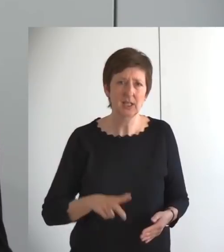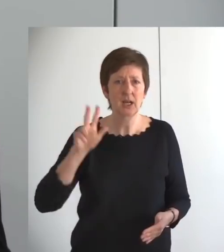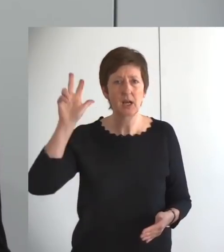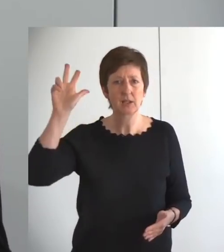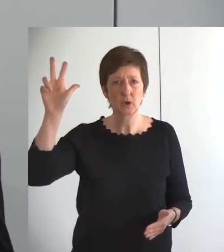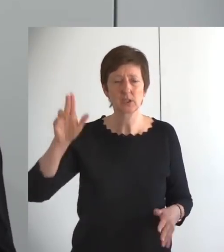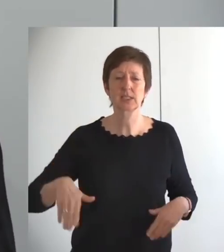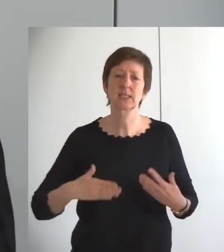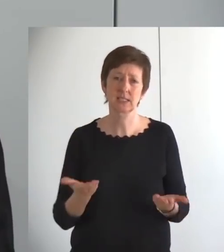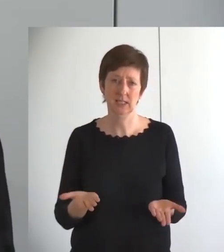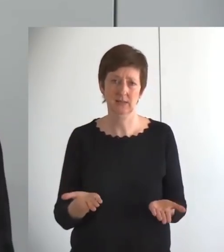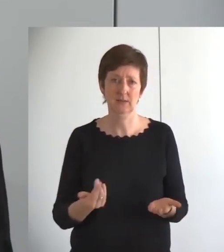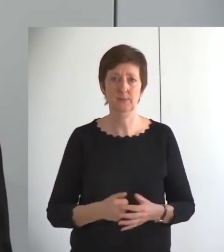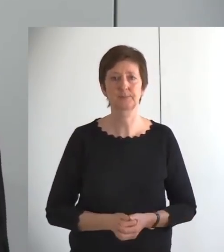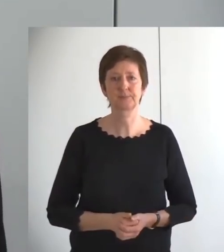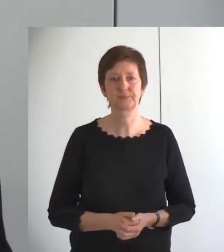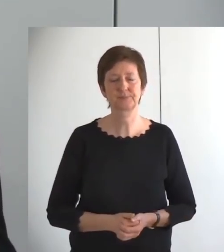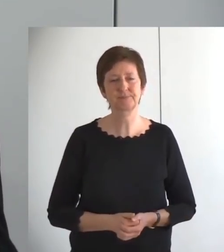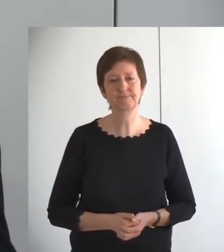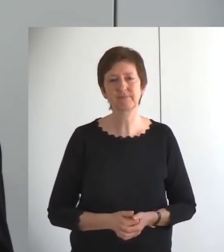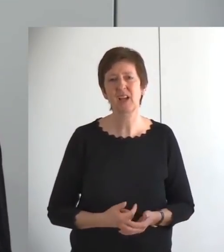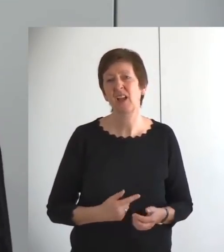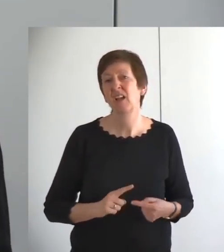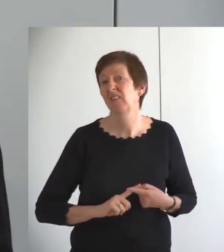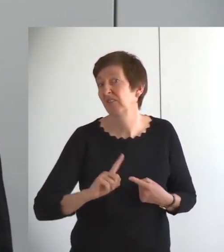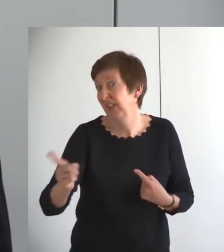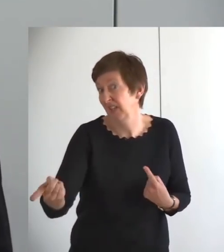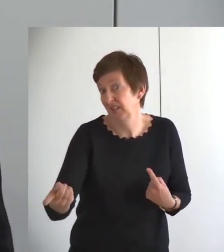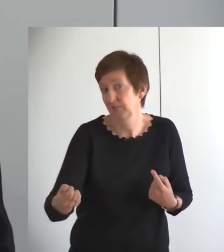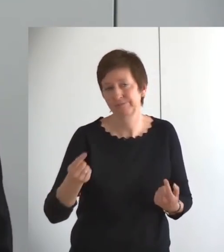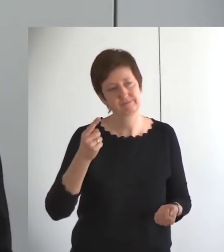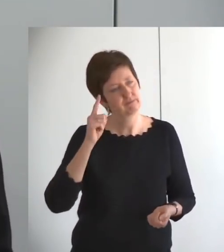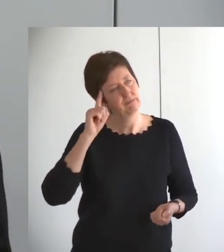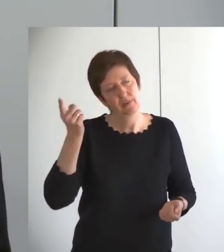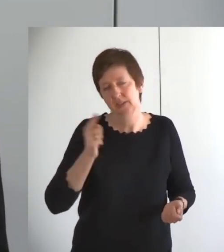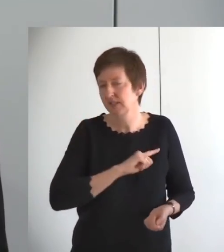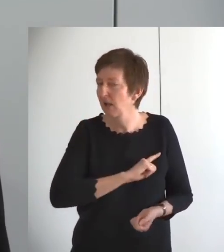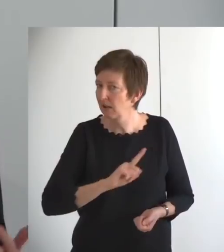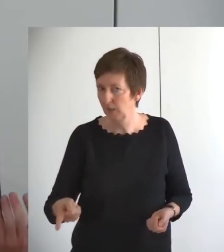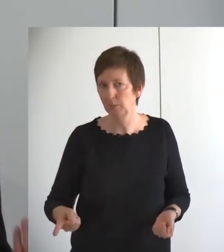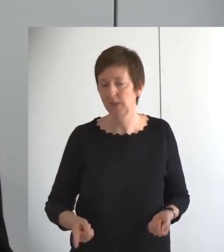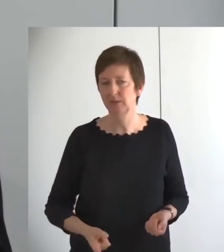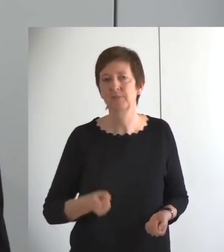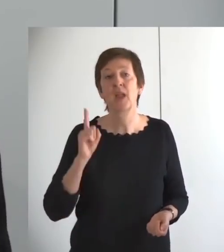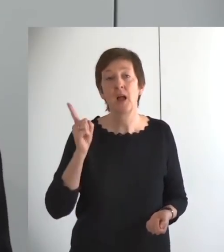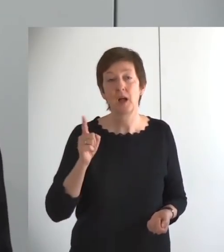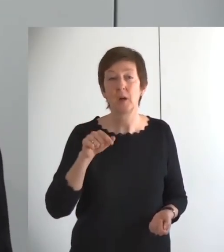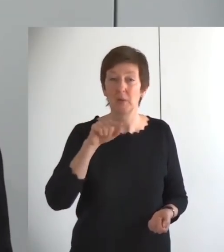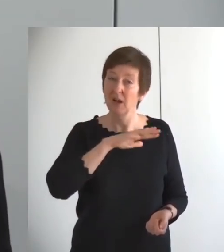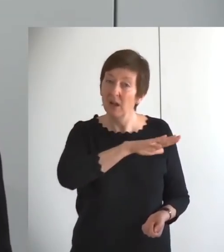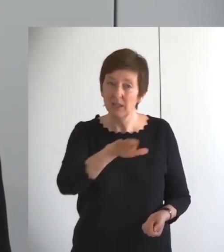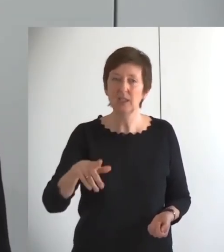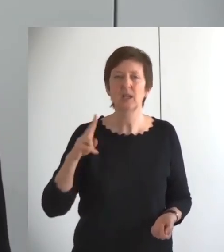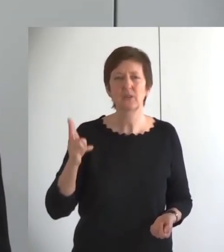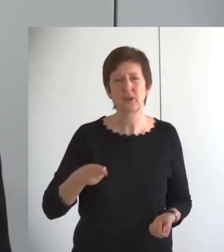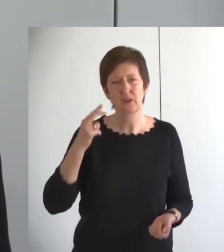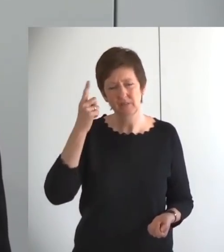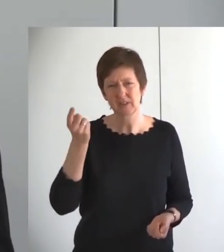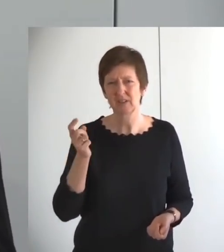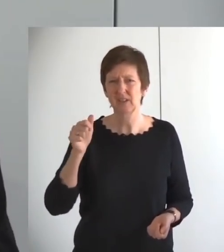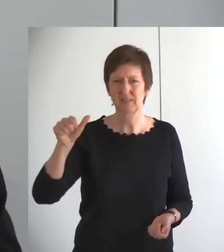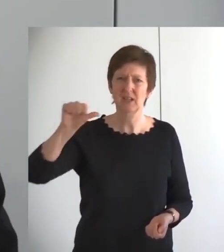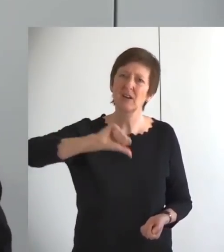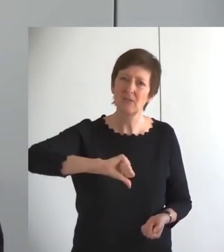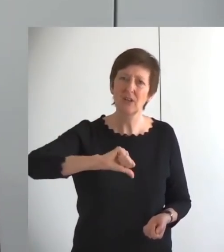Gottesdienst statt. Ja, wie lange das so geht, niemand weiß es im Moment, aber ihr sollt wissen, dass ihr auch versorgt seid